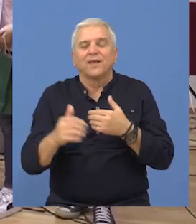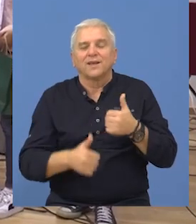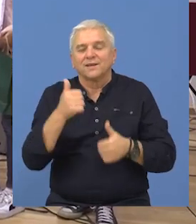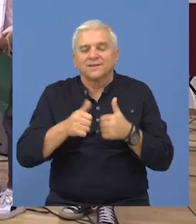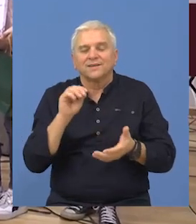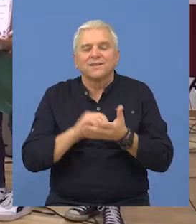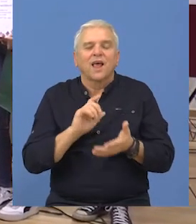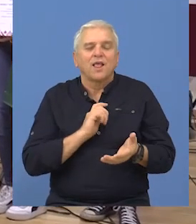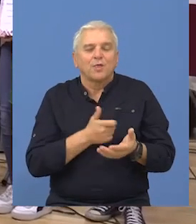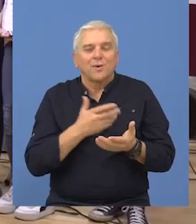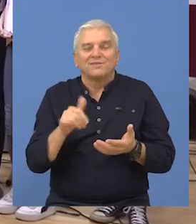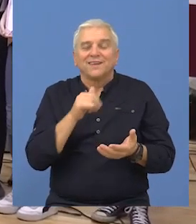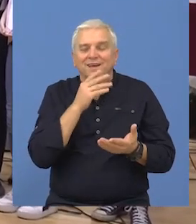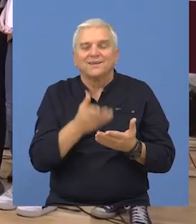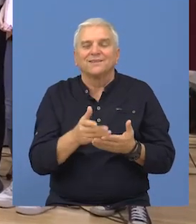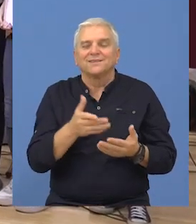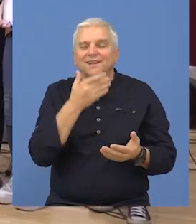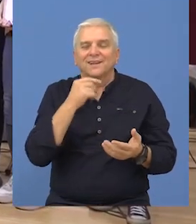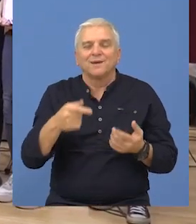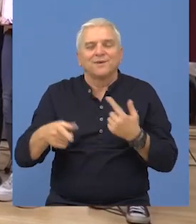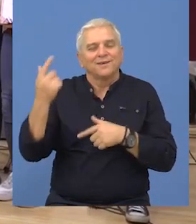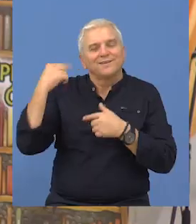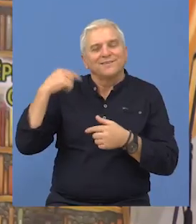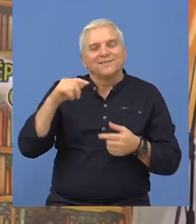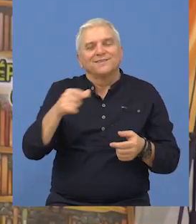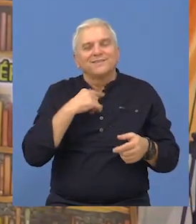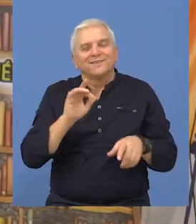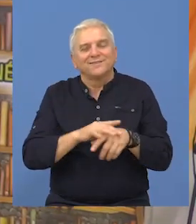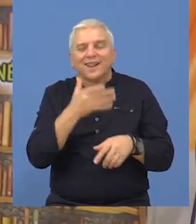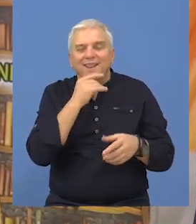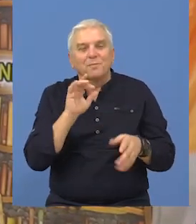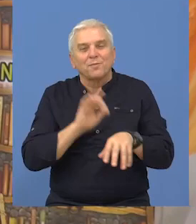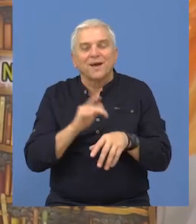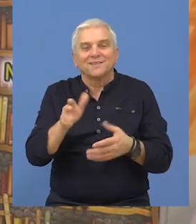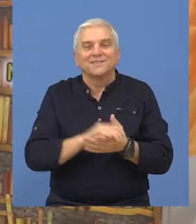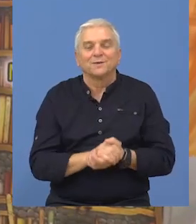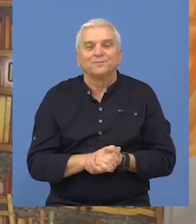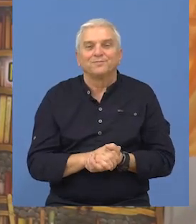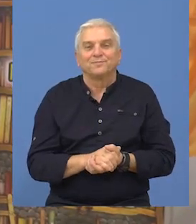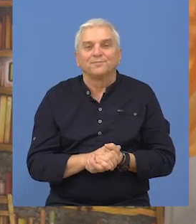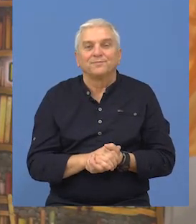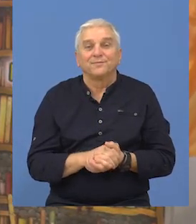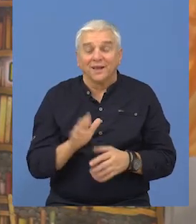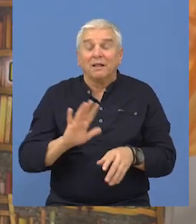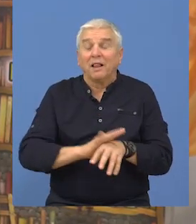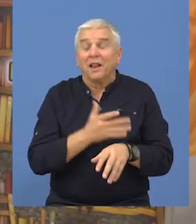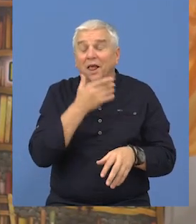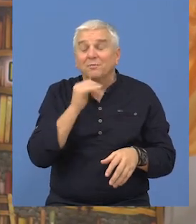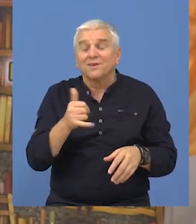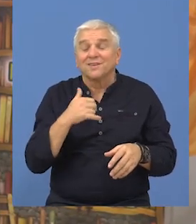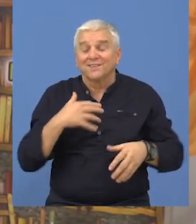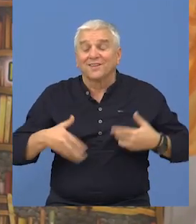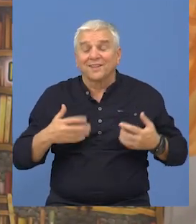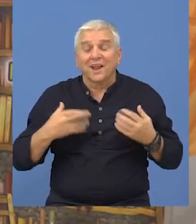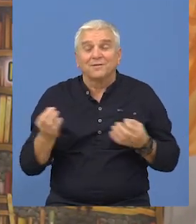klasične teme ljubavne i tako neke egzistencijalne. Ja sam svojio drugo mesto, ali prijatno je, na